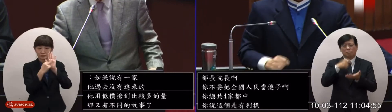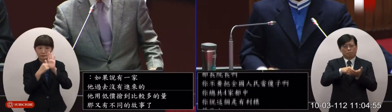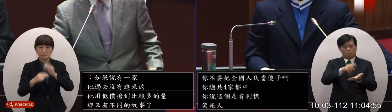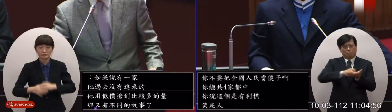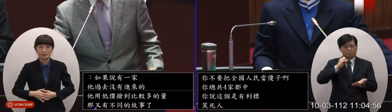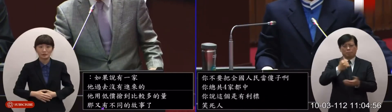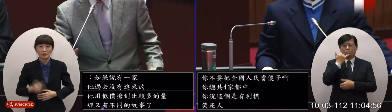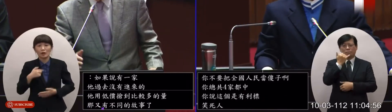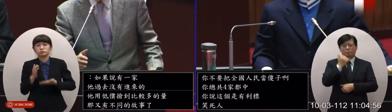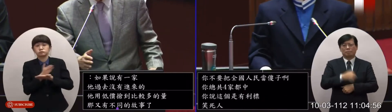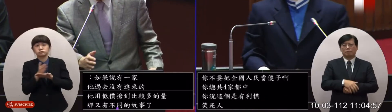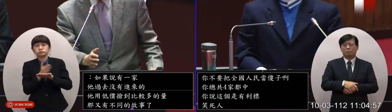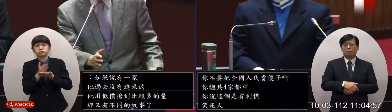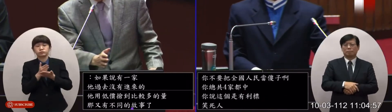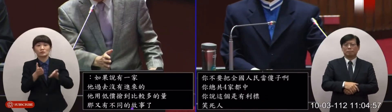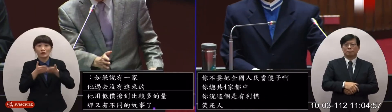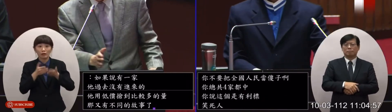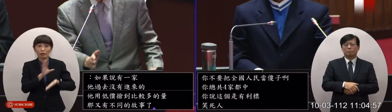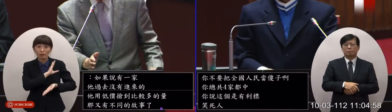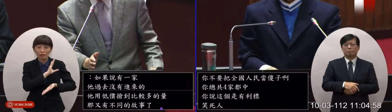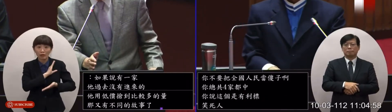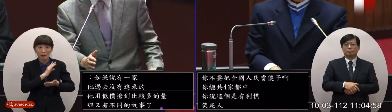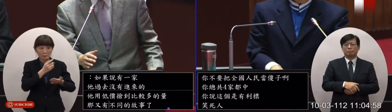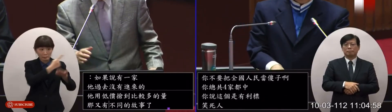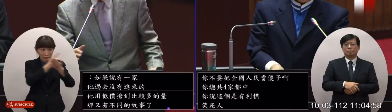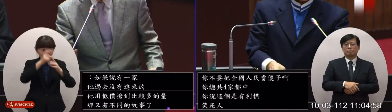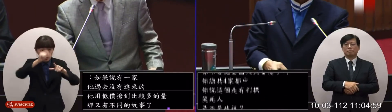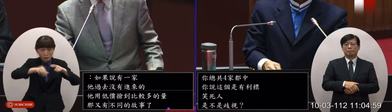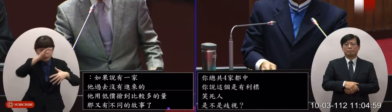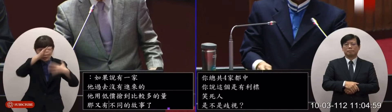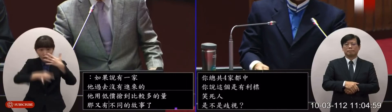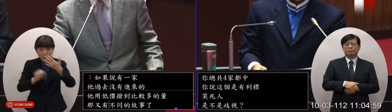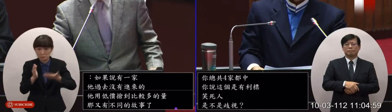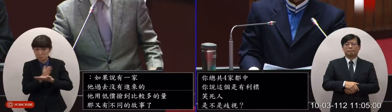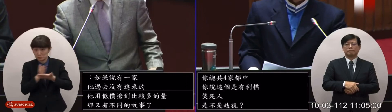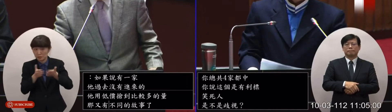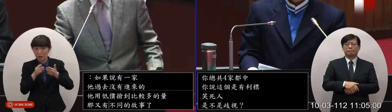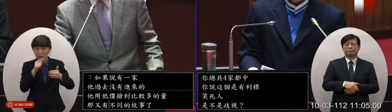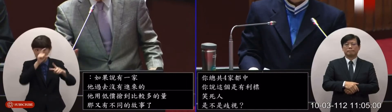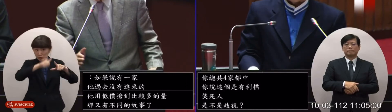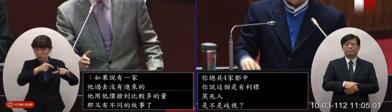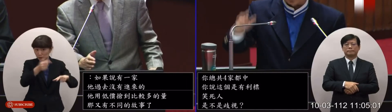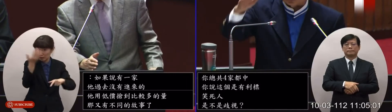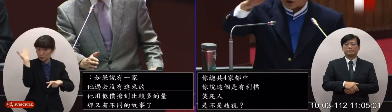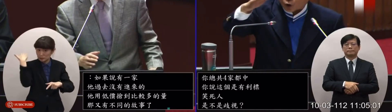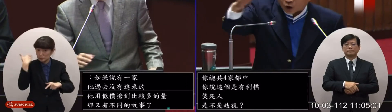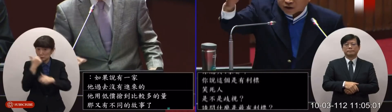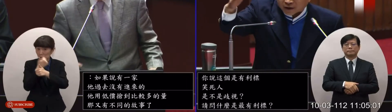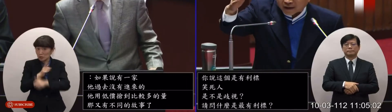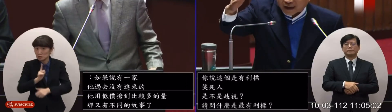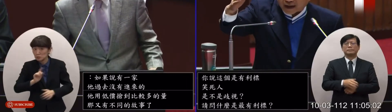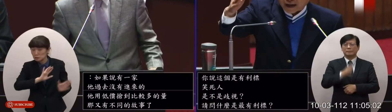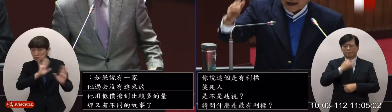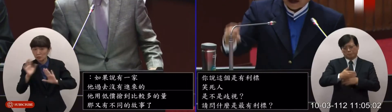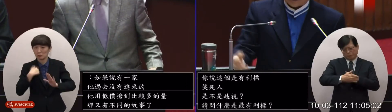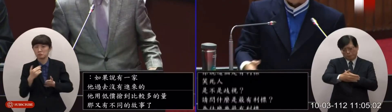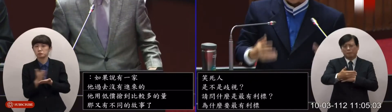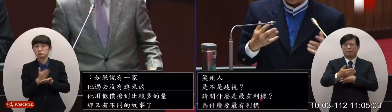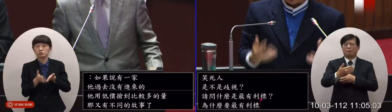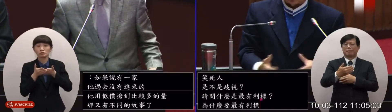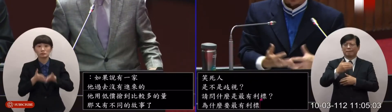要去評審各種不同的他的條件包括他過去的這個經驗你過去的過程啊